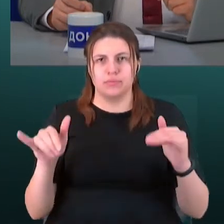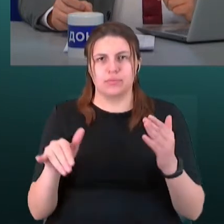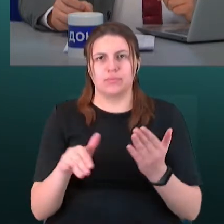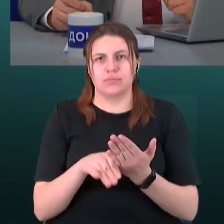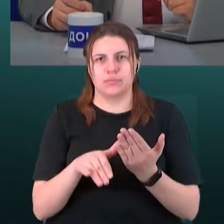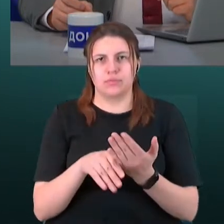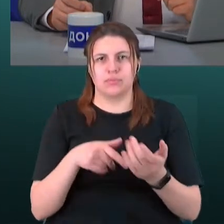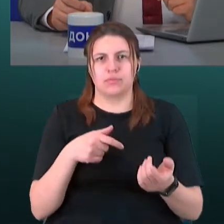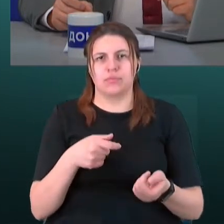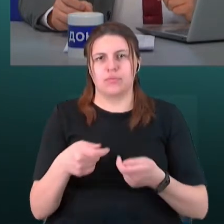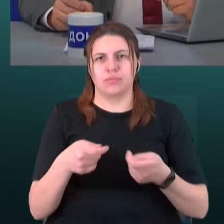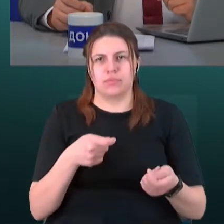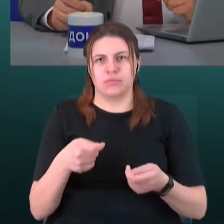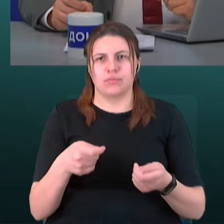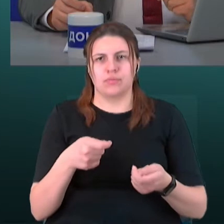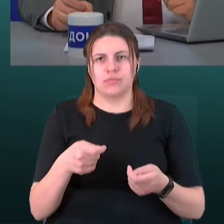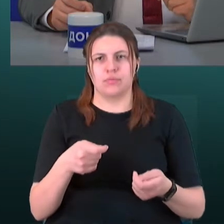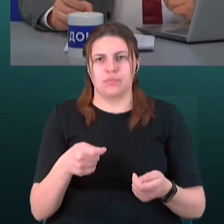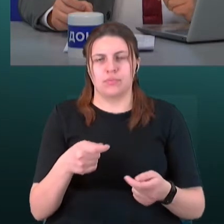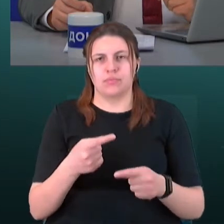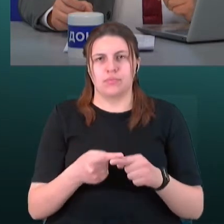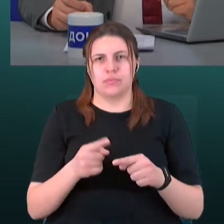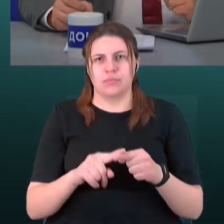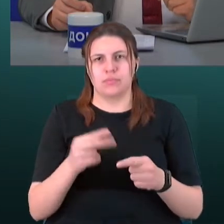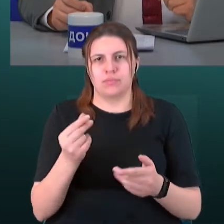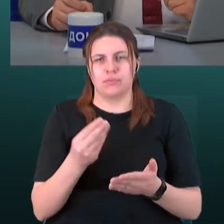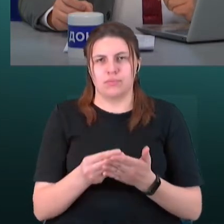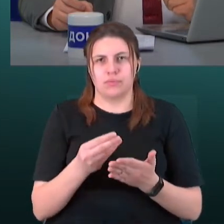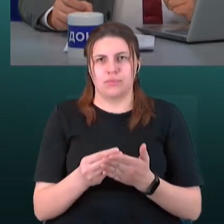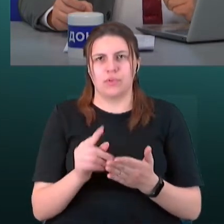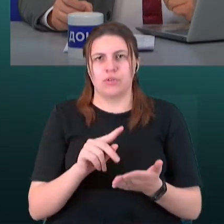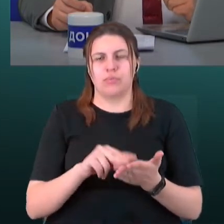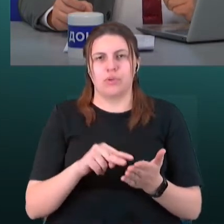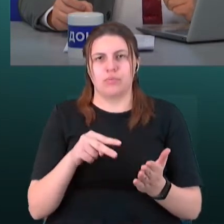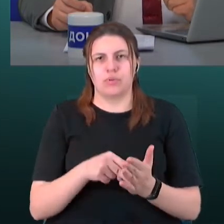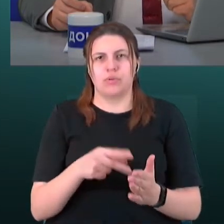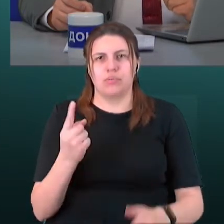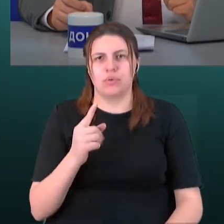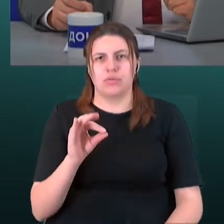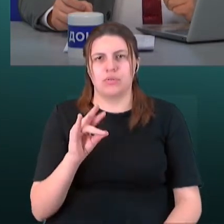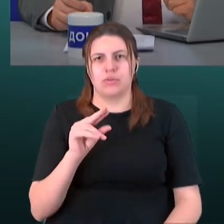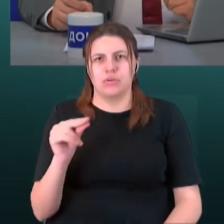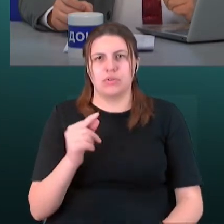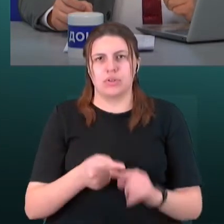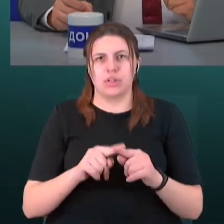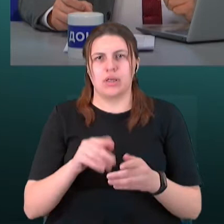друга частина, власне, цих коштів. Що саме передбачає? Перша річ – це є формування,